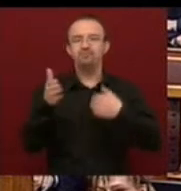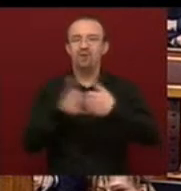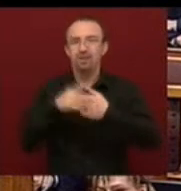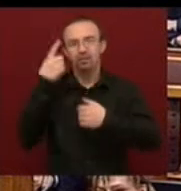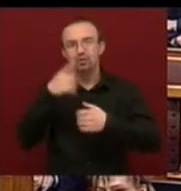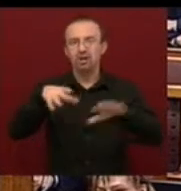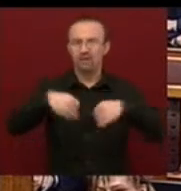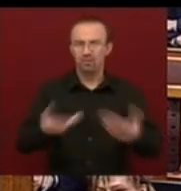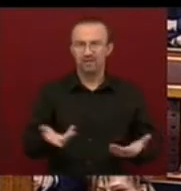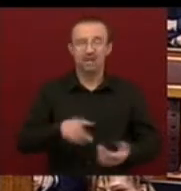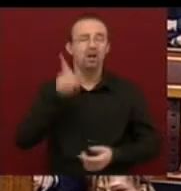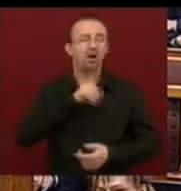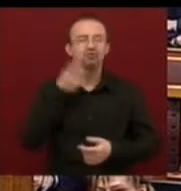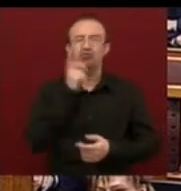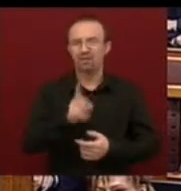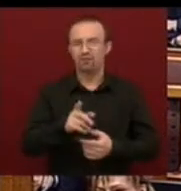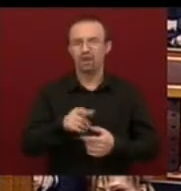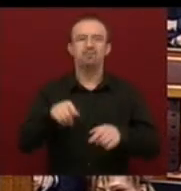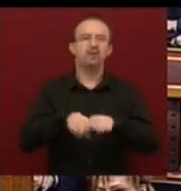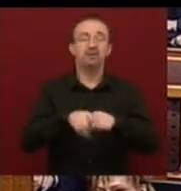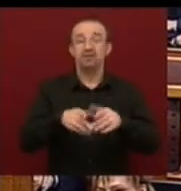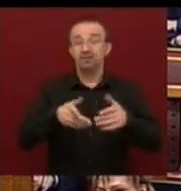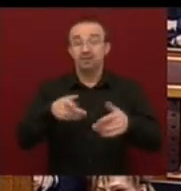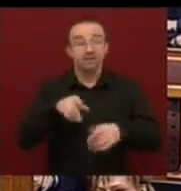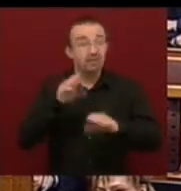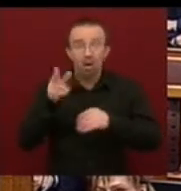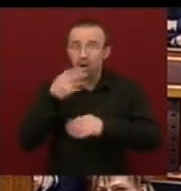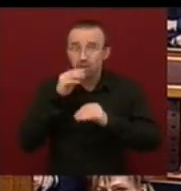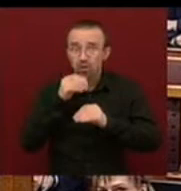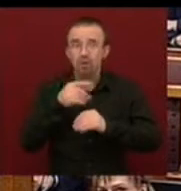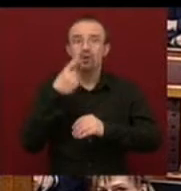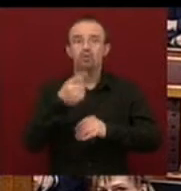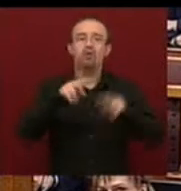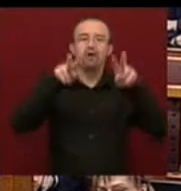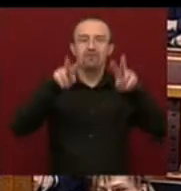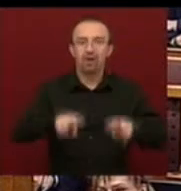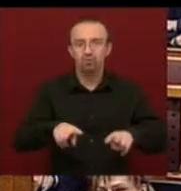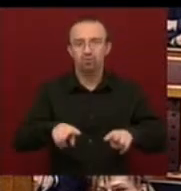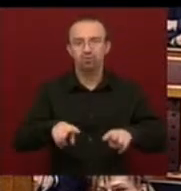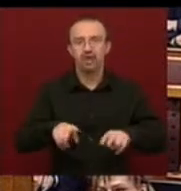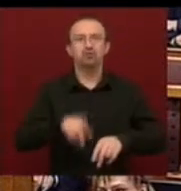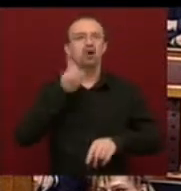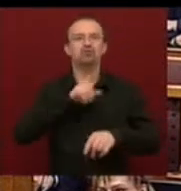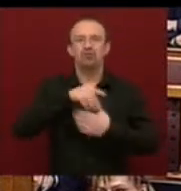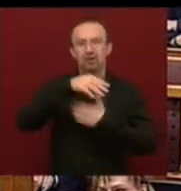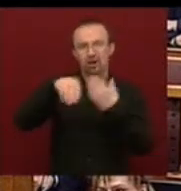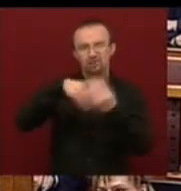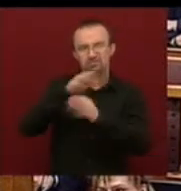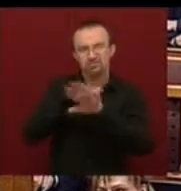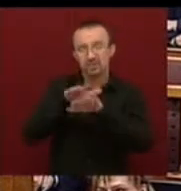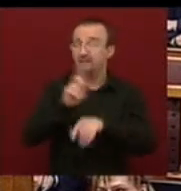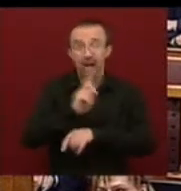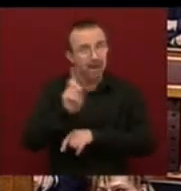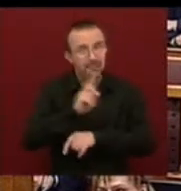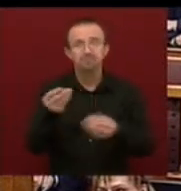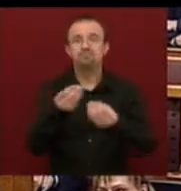el fognak fogadni. A hazugság olló az egyre inkább tágul, és már nem is arról beszélünk, hogy önök a valóságot hazugsággal próbálják leplezni, hanem most már